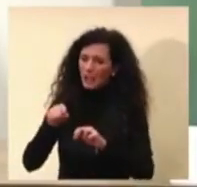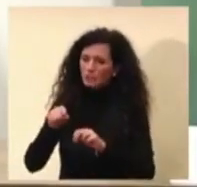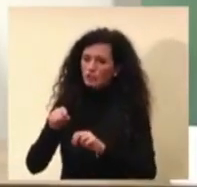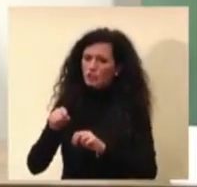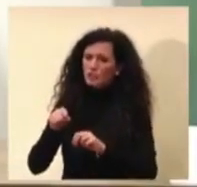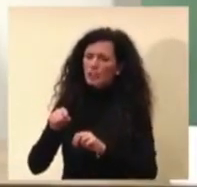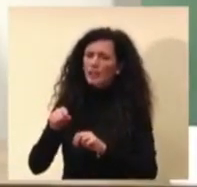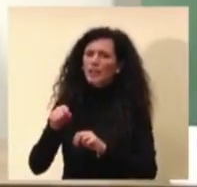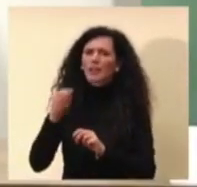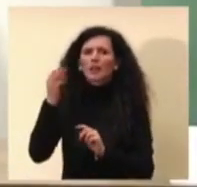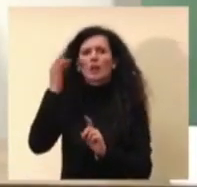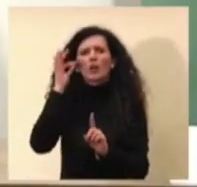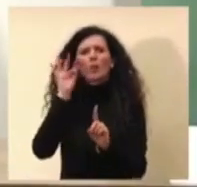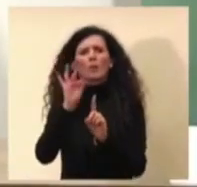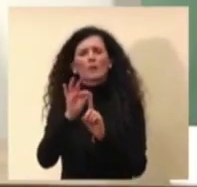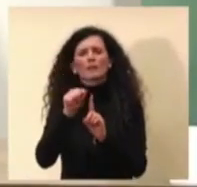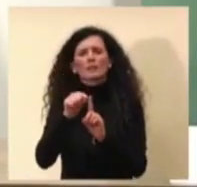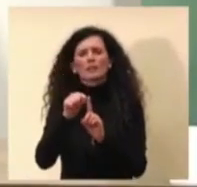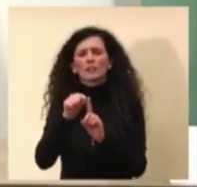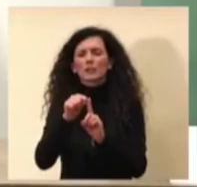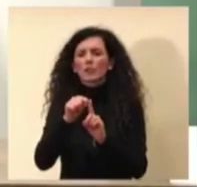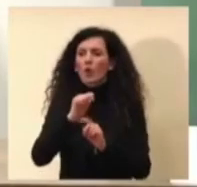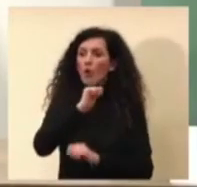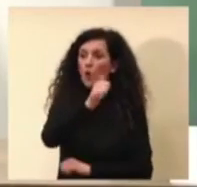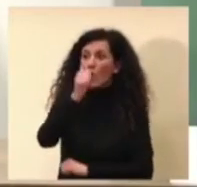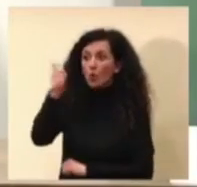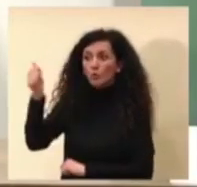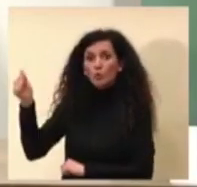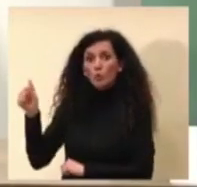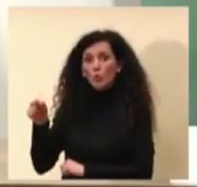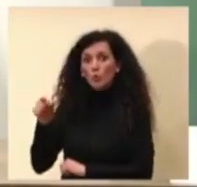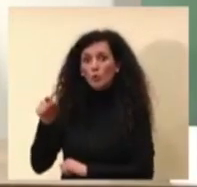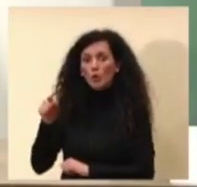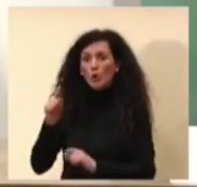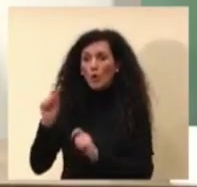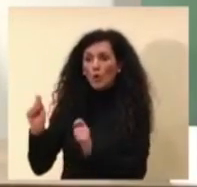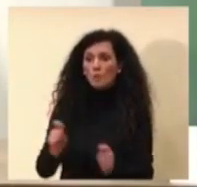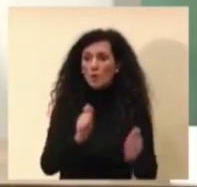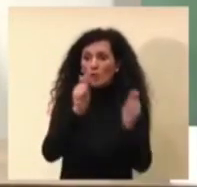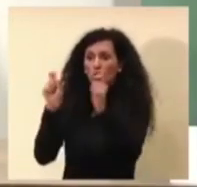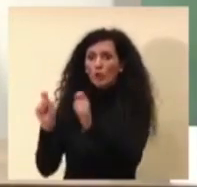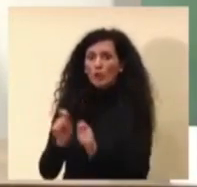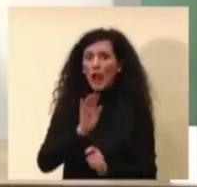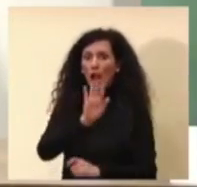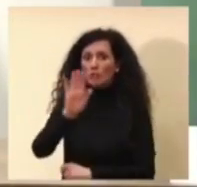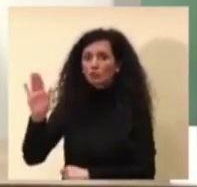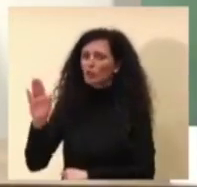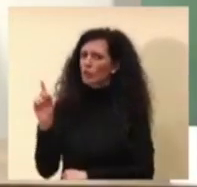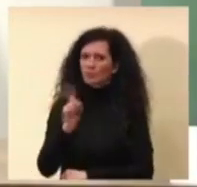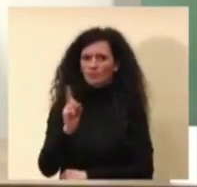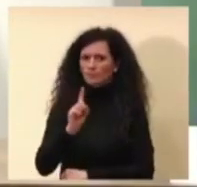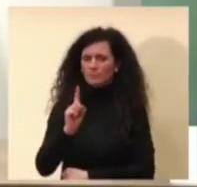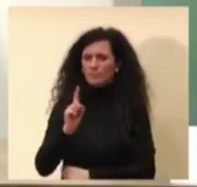dell'andamento nel singolo contesto ma a una misurazione nazionale della circolazione